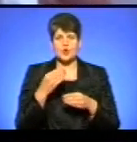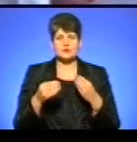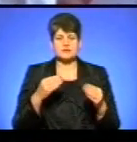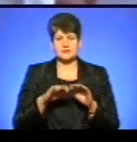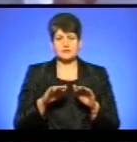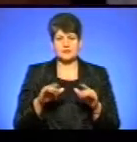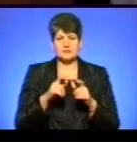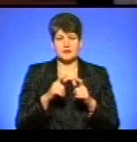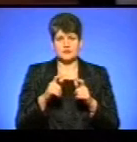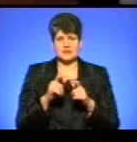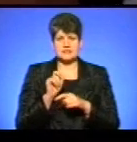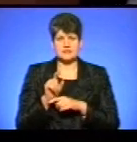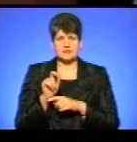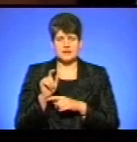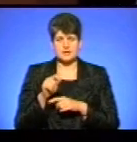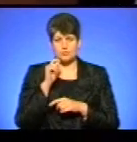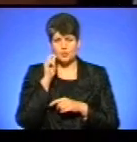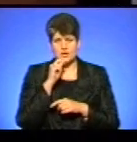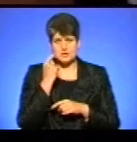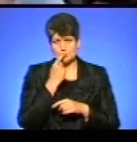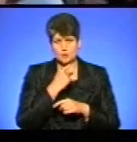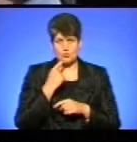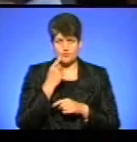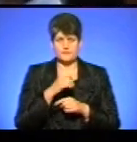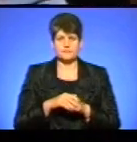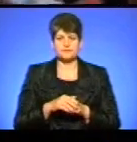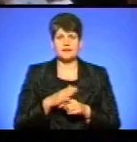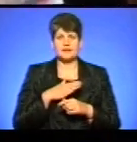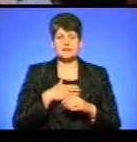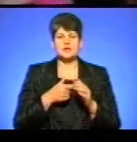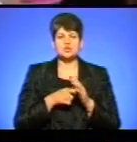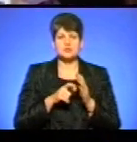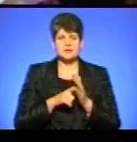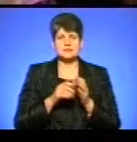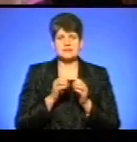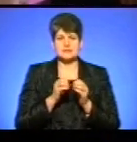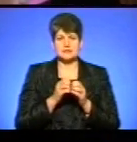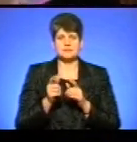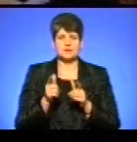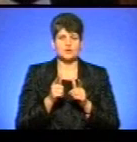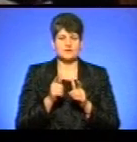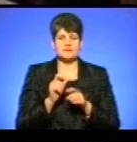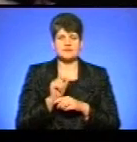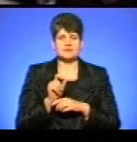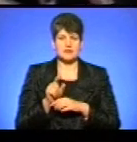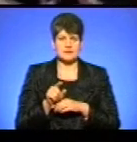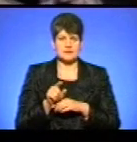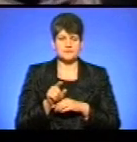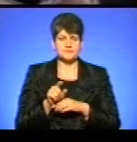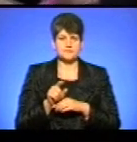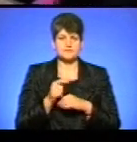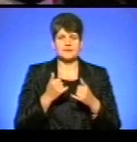школярам картки із завданнями з української мови. Наш клас 10-й філологічний підготував інтерактивні завдання для